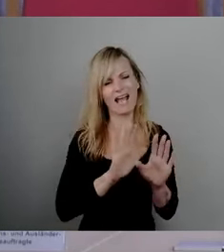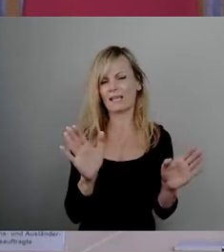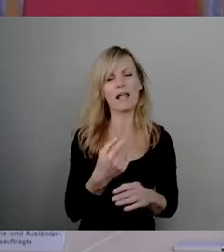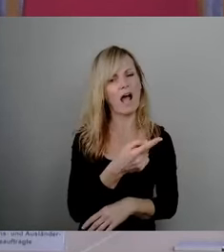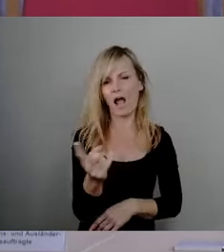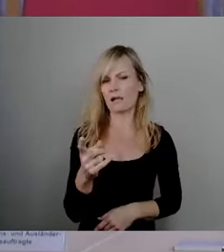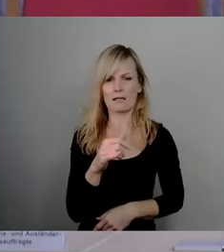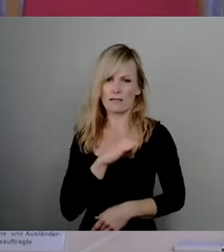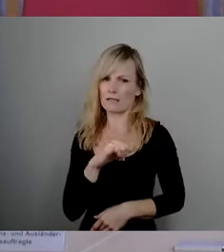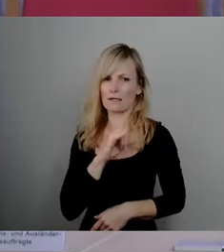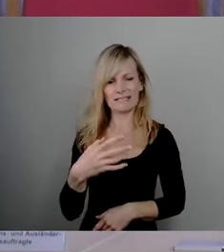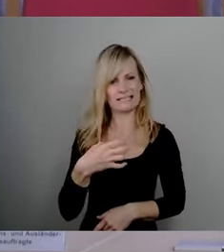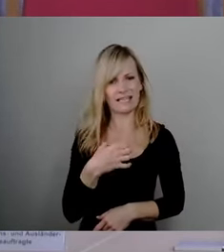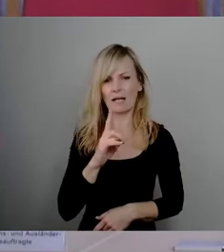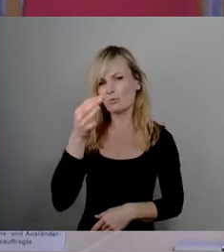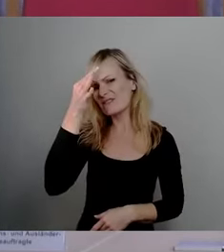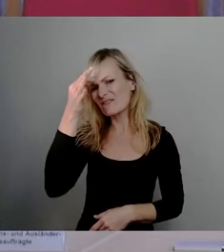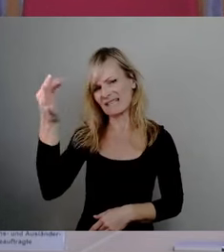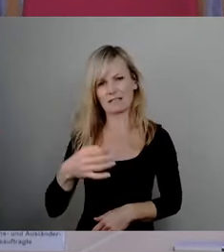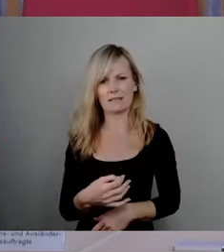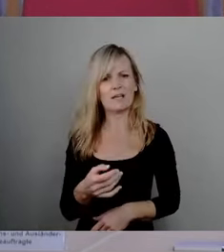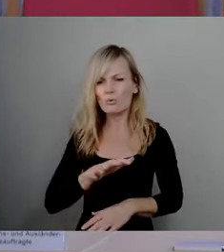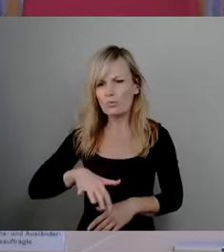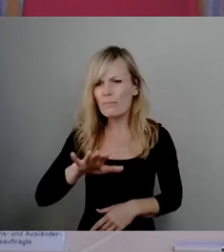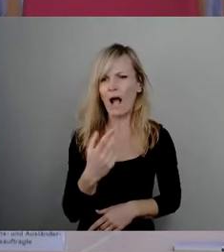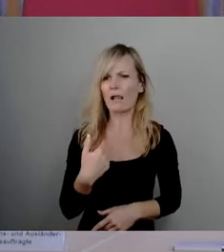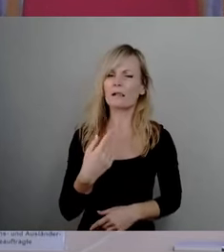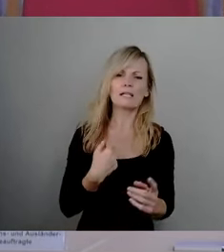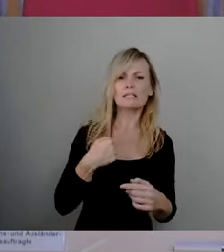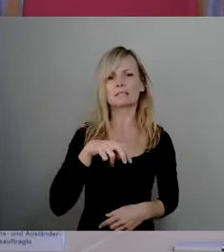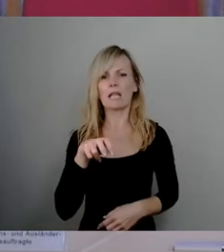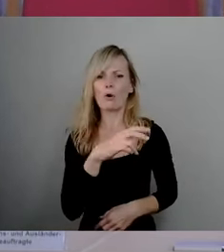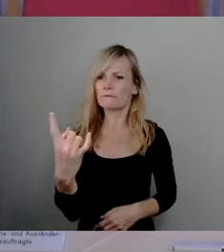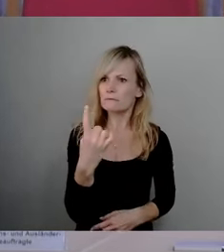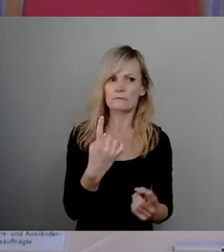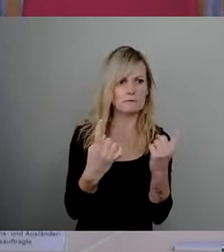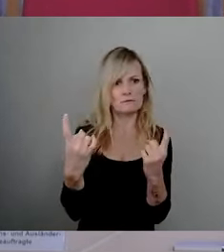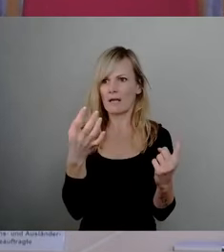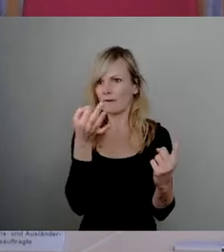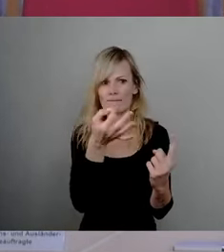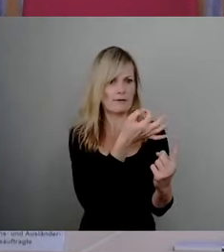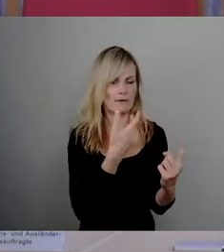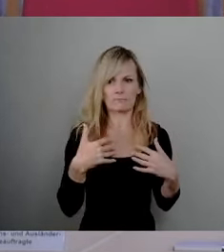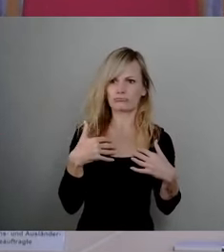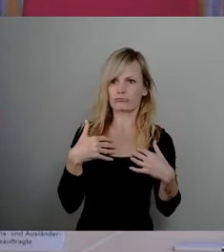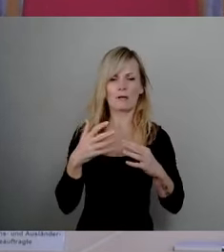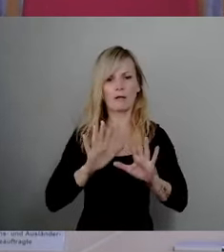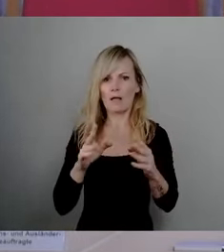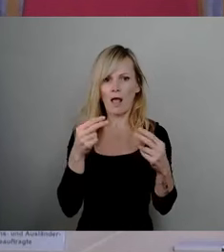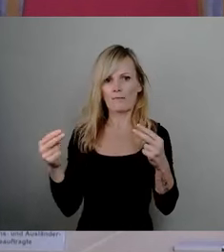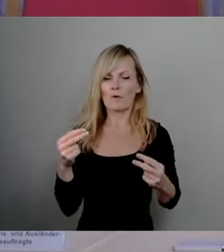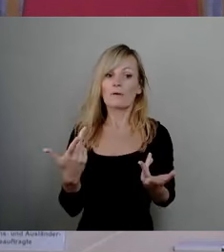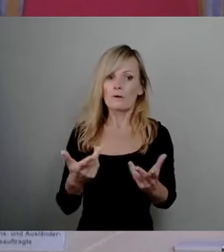der Dresdner. Man wird an jeder Stelle darauf angesprochen. Und ich glaube, nach diesen wirklich sehr massiven Vorwürfen